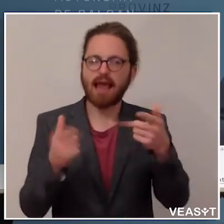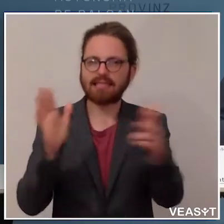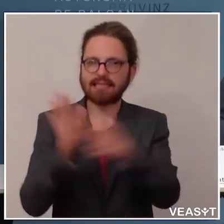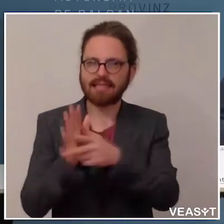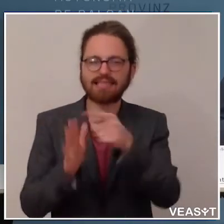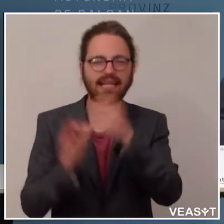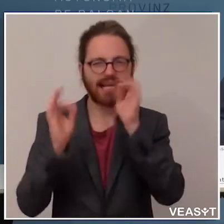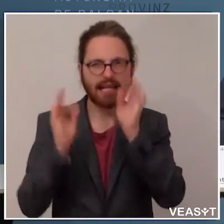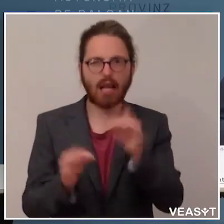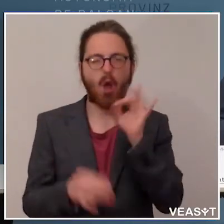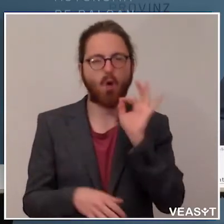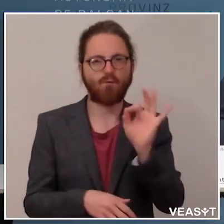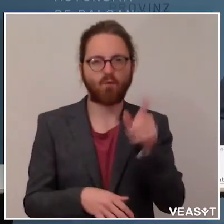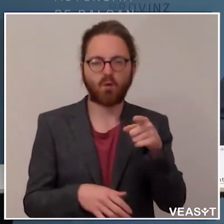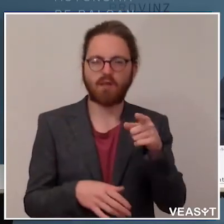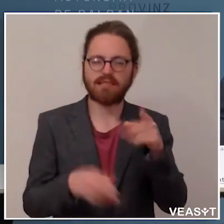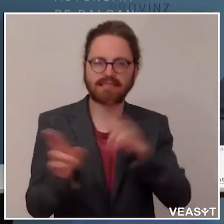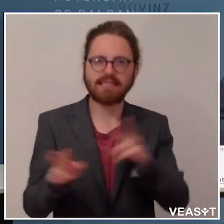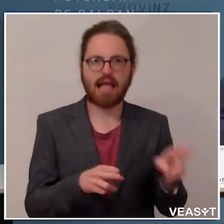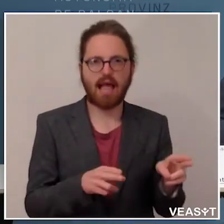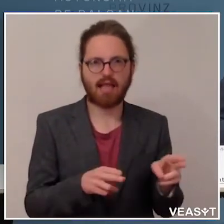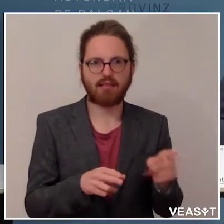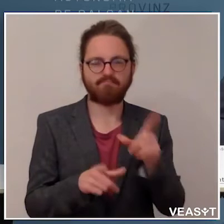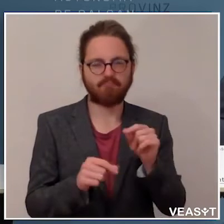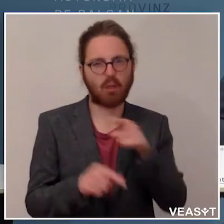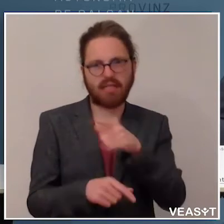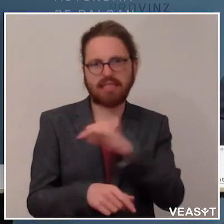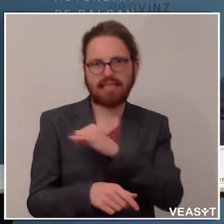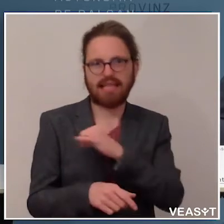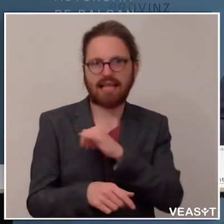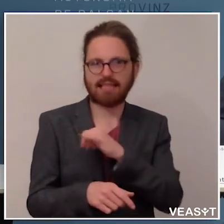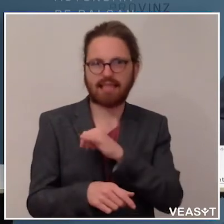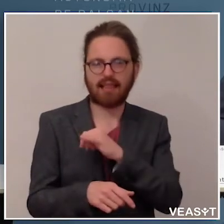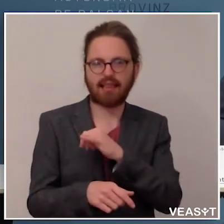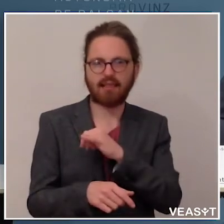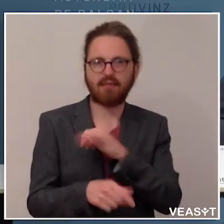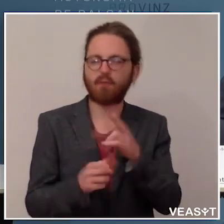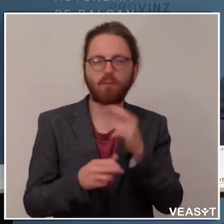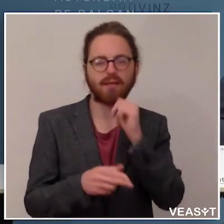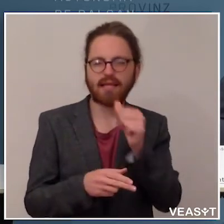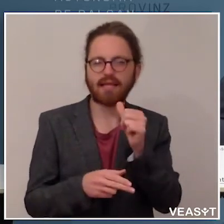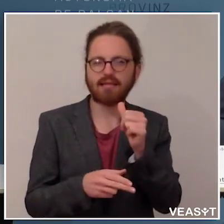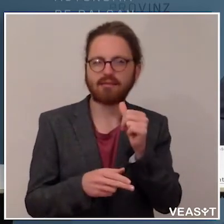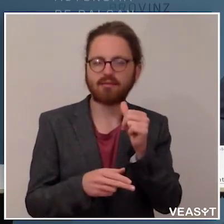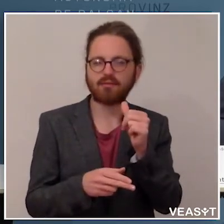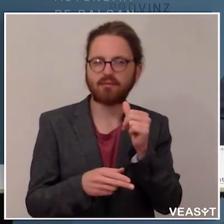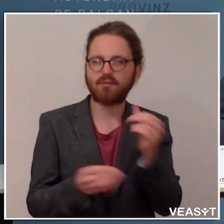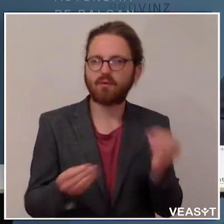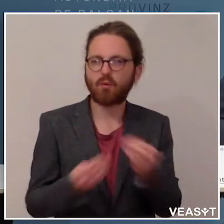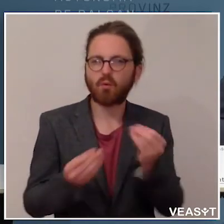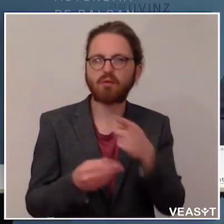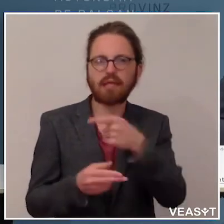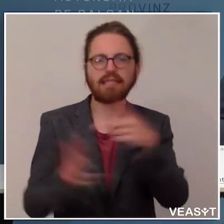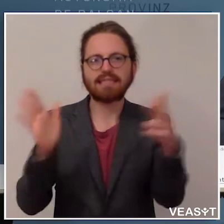zur Sicherheit. Das ist ja das Interessante. Es geht jetzt nicht darum, dass das Gesetz sagt,